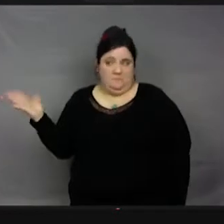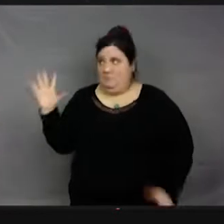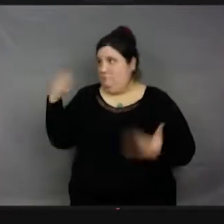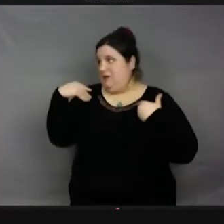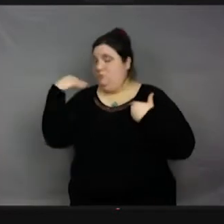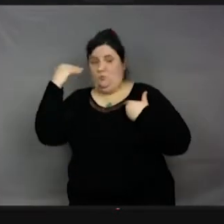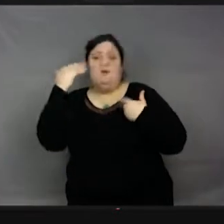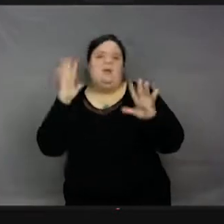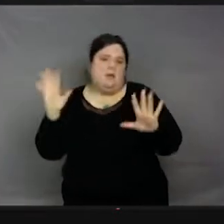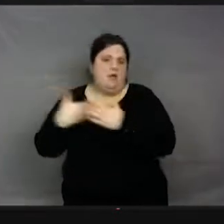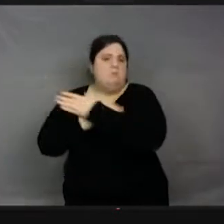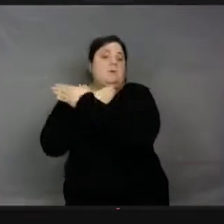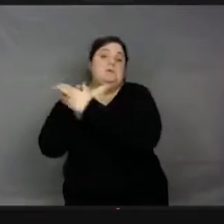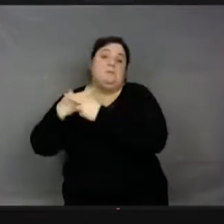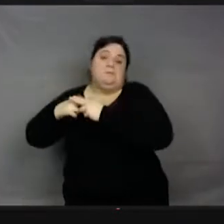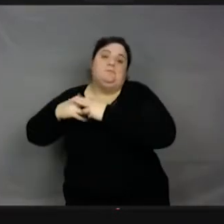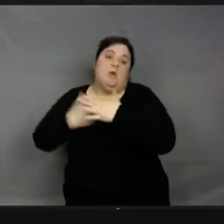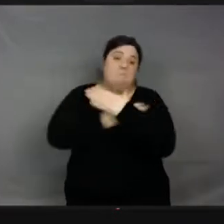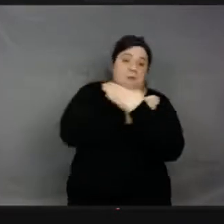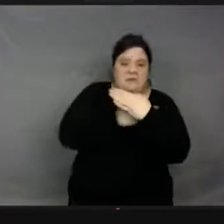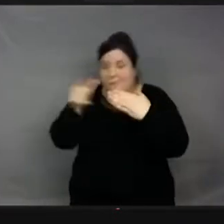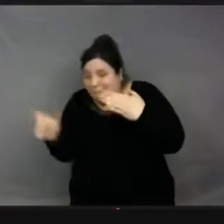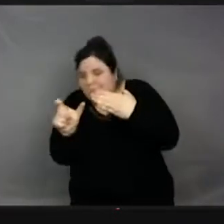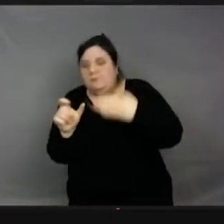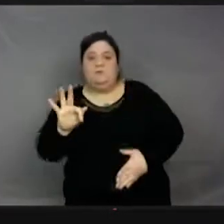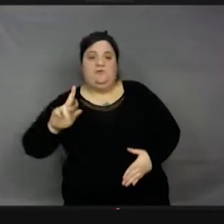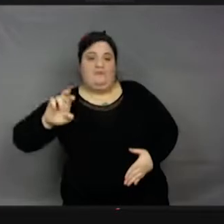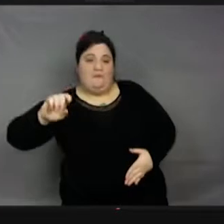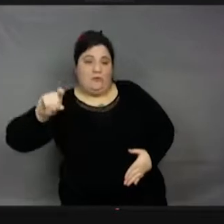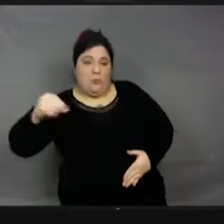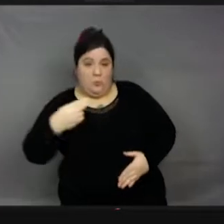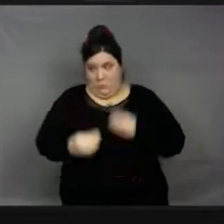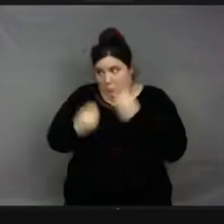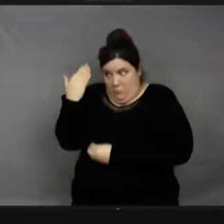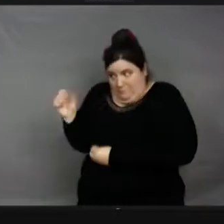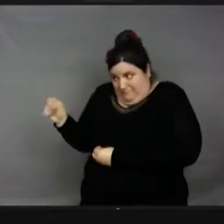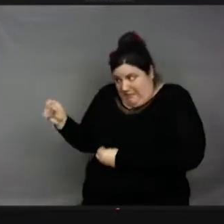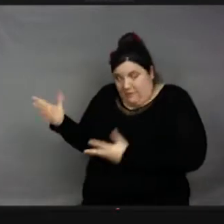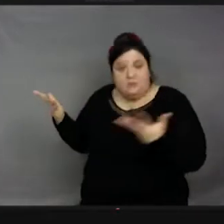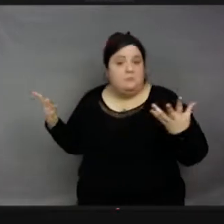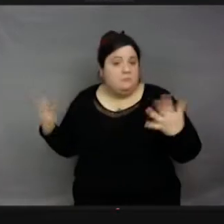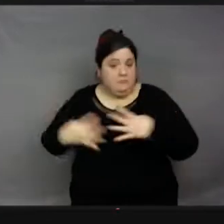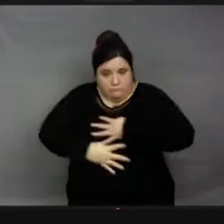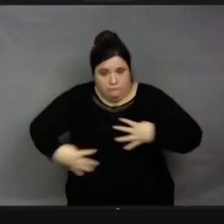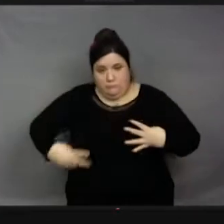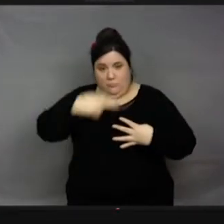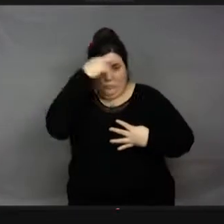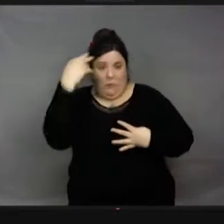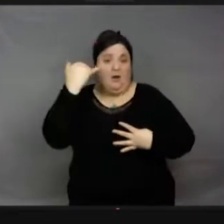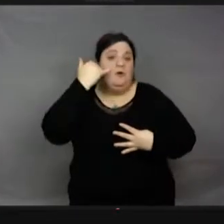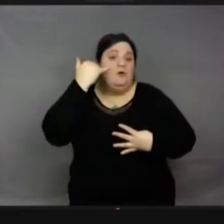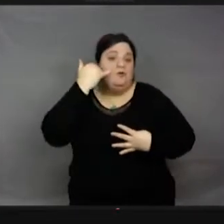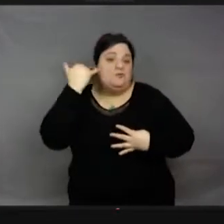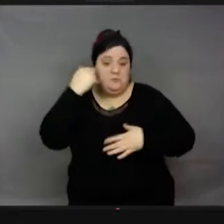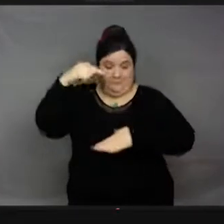s'appelle le papillon frelon ou ce petit-là, qui est aussi... Il a même le déguisement guêpe chez certains papillons. Cet insecte-là est une des 5 000 espèces de